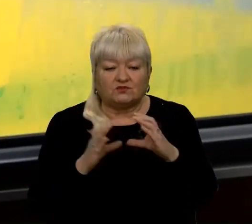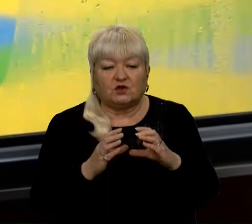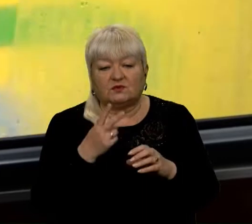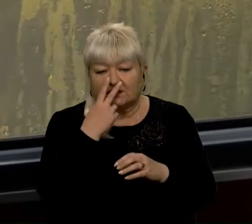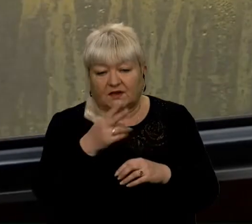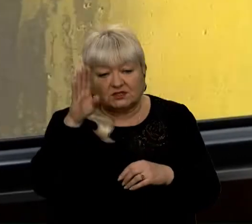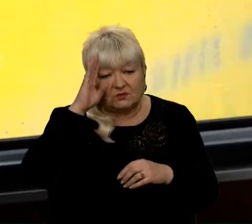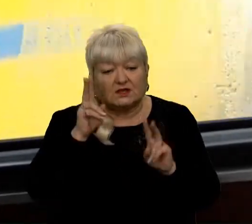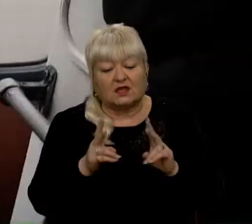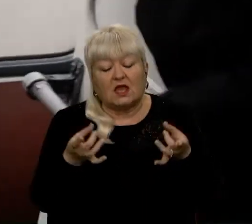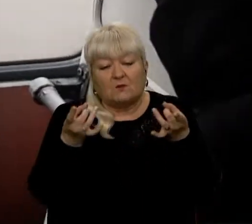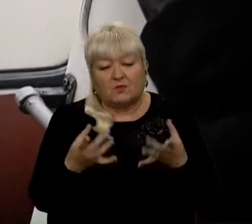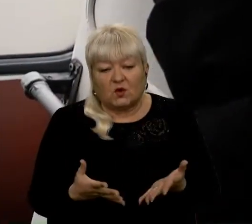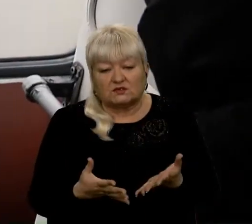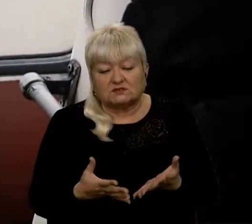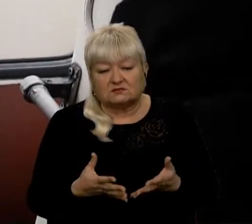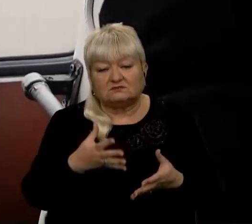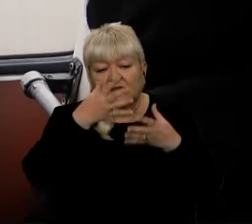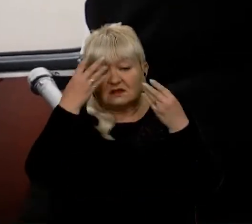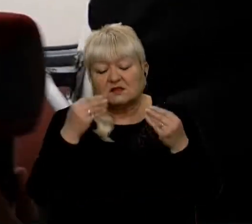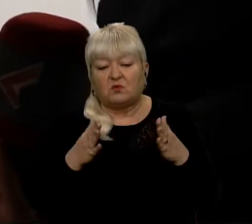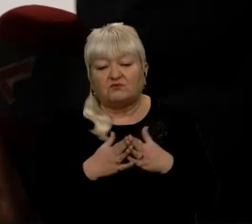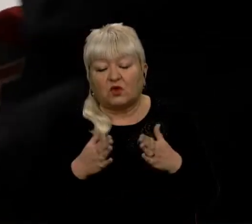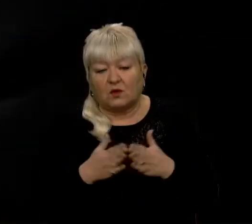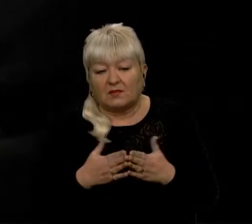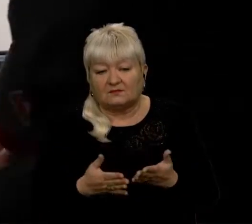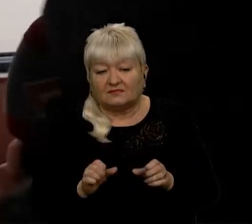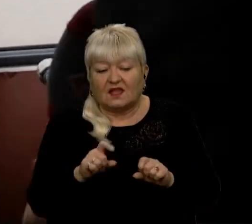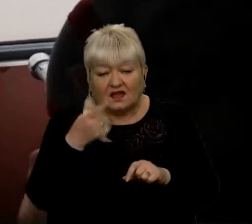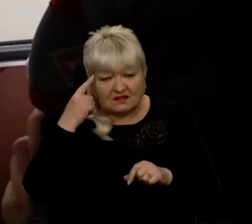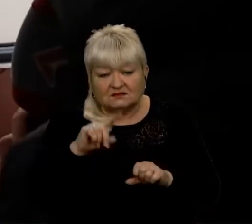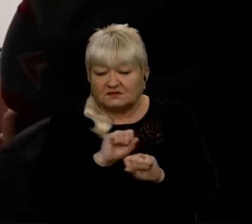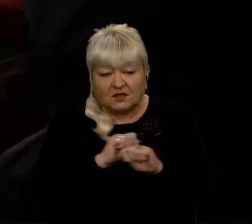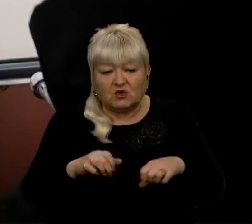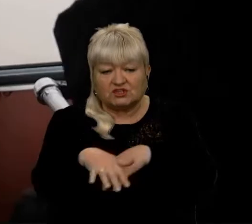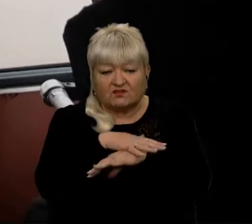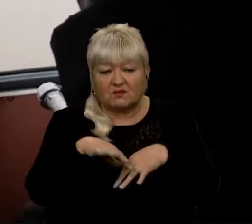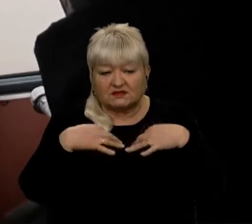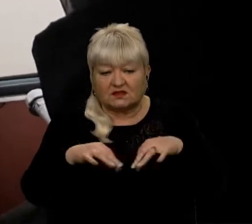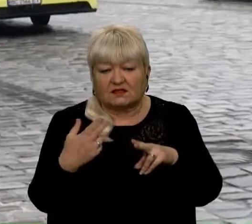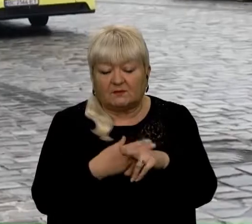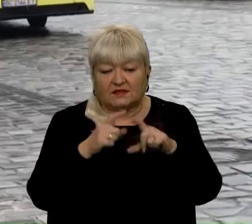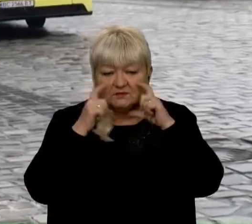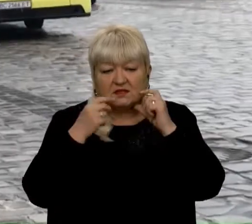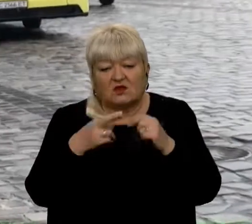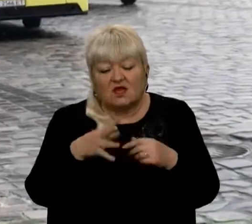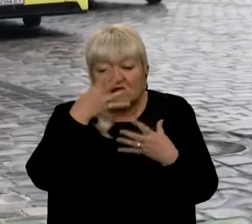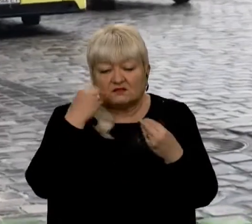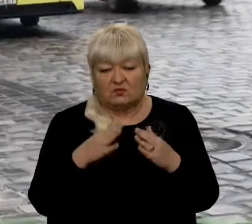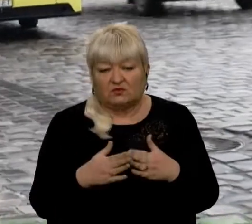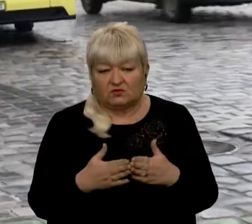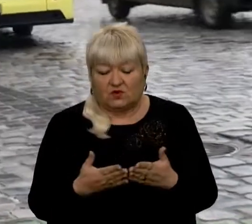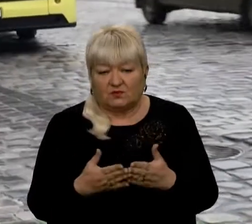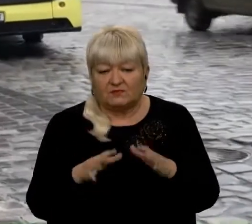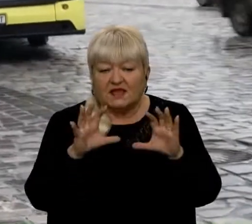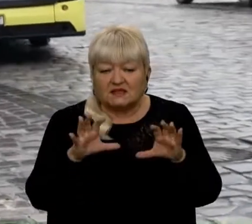чоловіка, який просто… Забов дамо. Але ж не можна в громадському транспорті без маски. Я забов дамо. Втім, законодавство